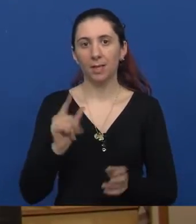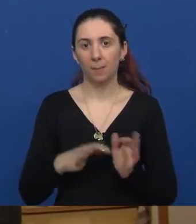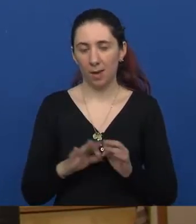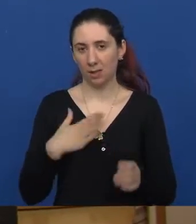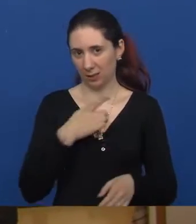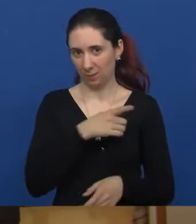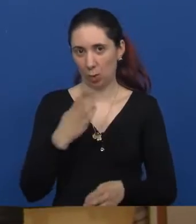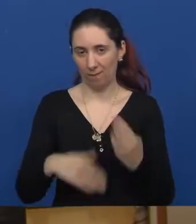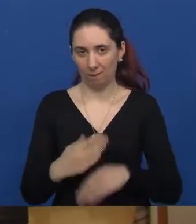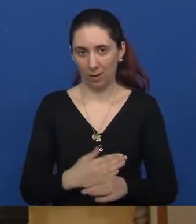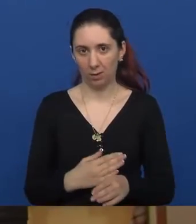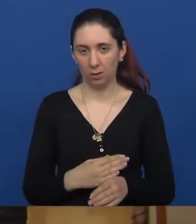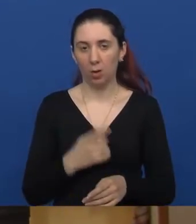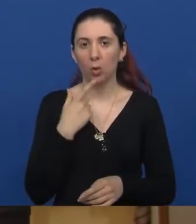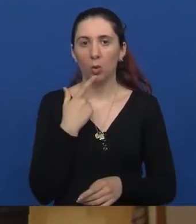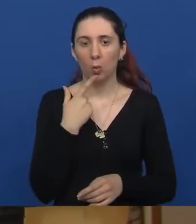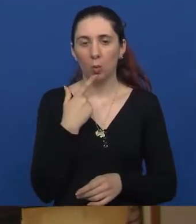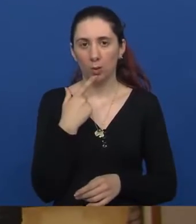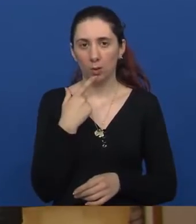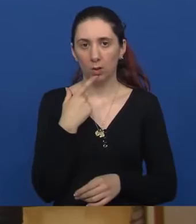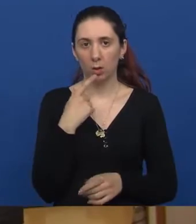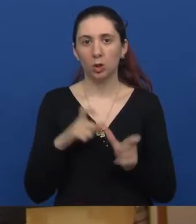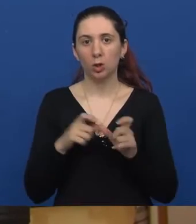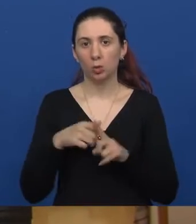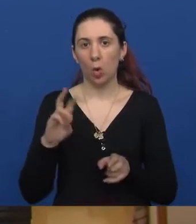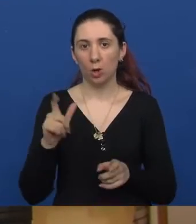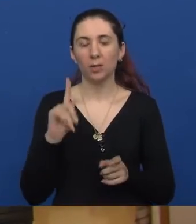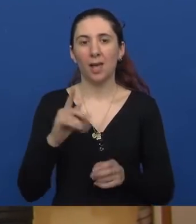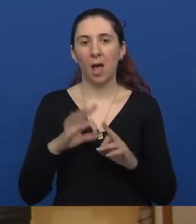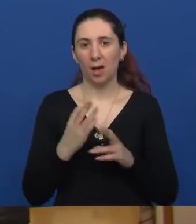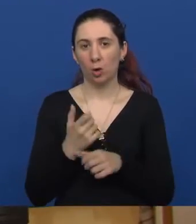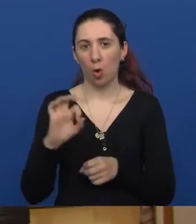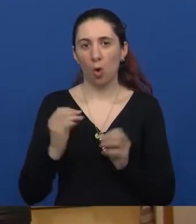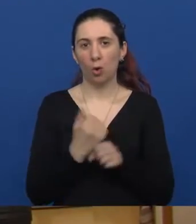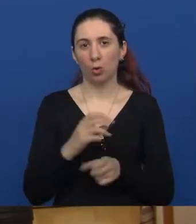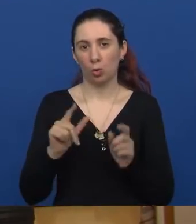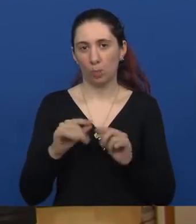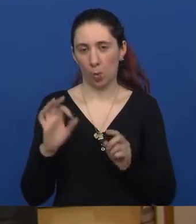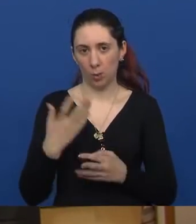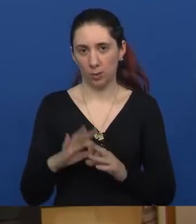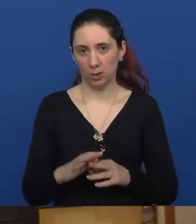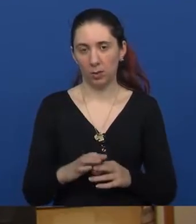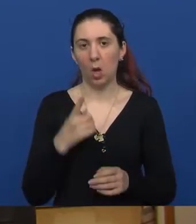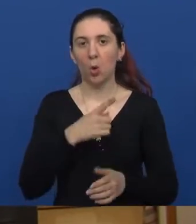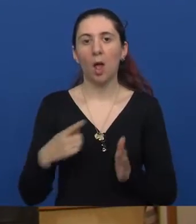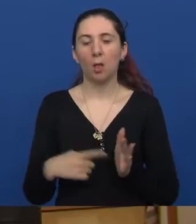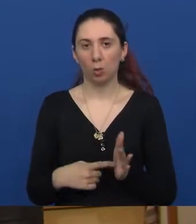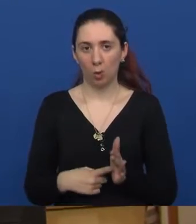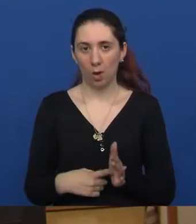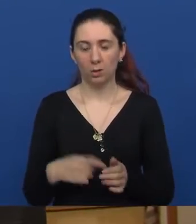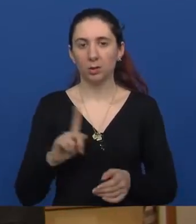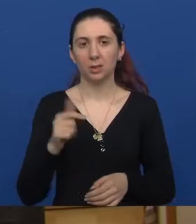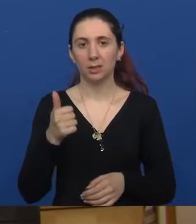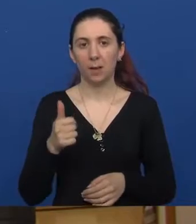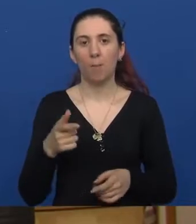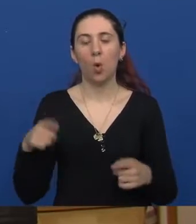svojim invaliditetom, koje skolioze i agrogripoza, znači, dokazuje da nisu